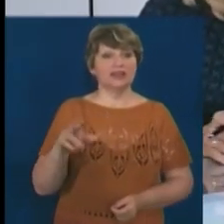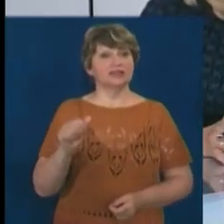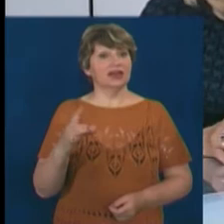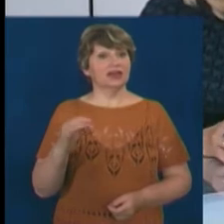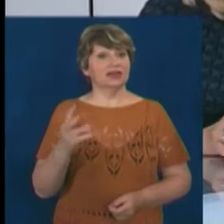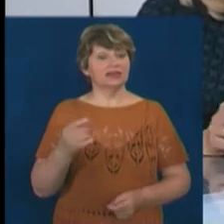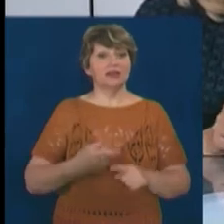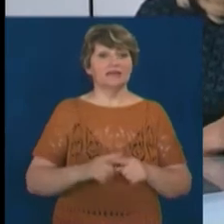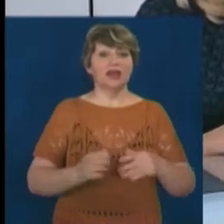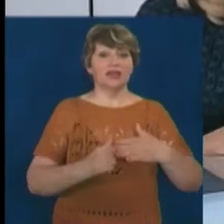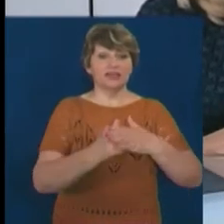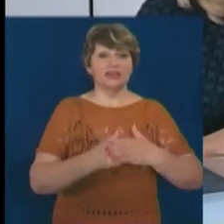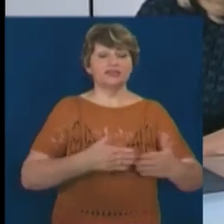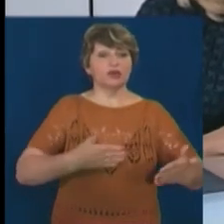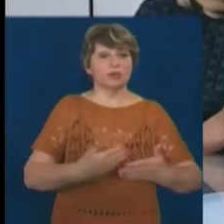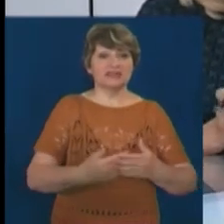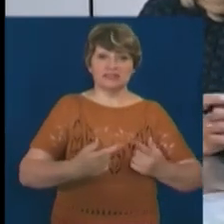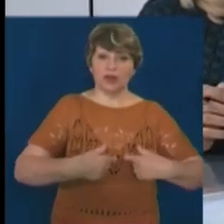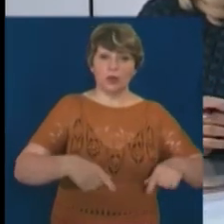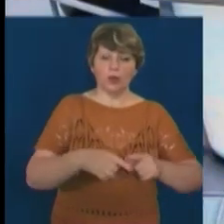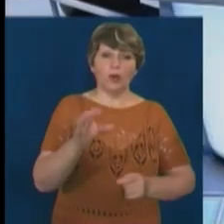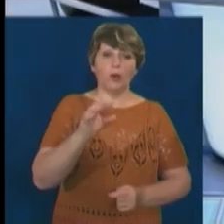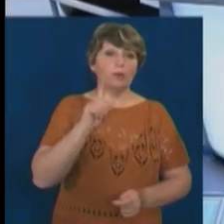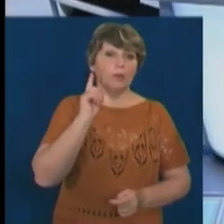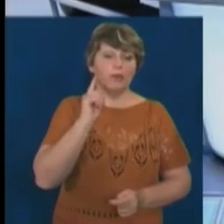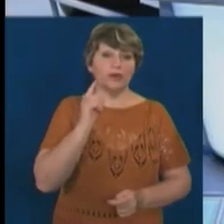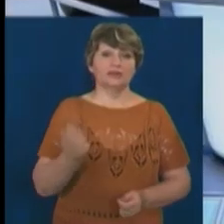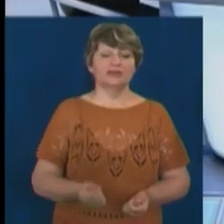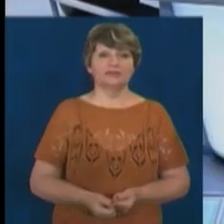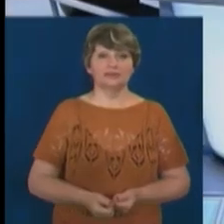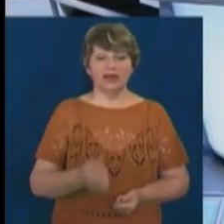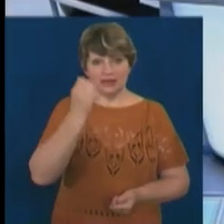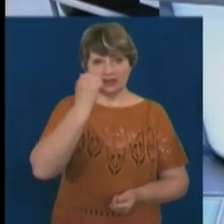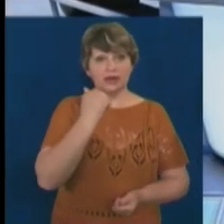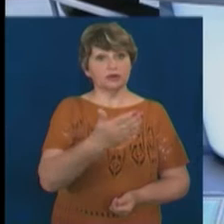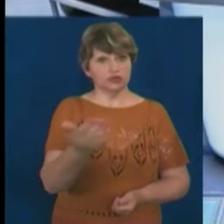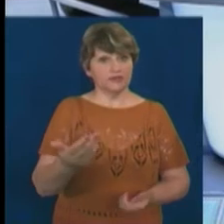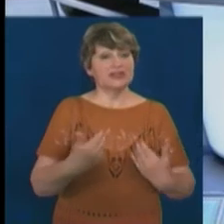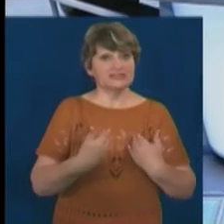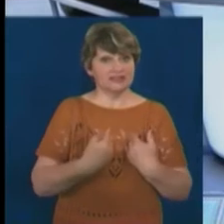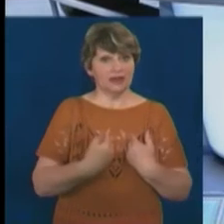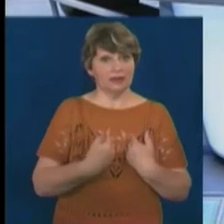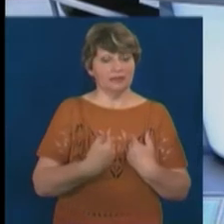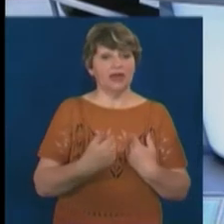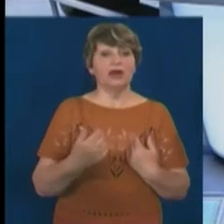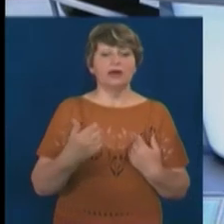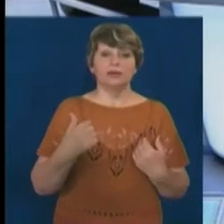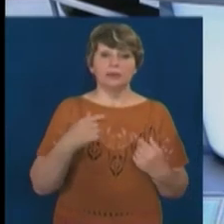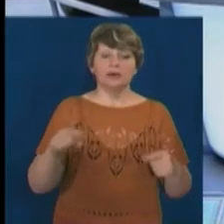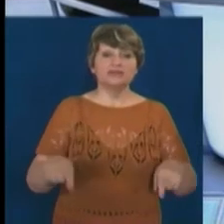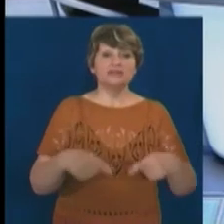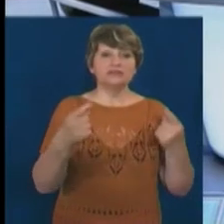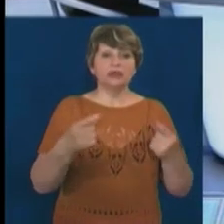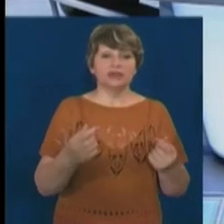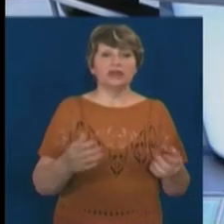засновниками громадської організації «Промолодь», яку я щойно задала в своєму вступному слові. Дякую, що ви з нами. Отже, мету, з якою було створено цю